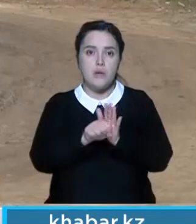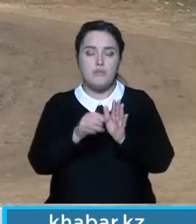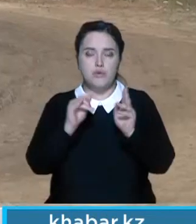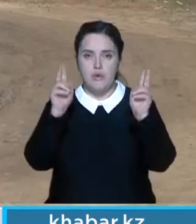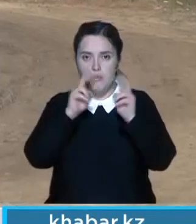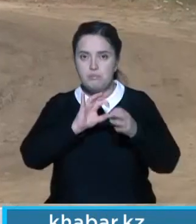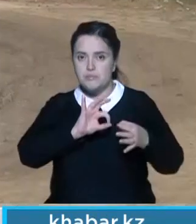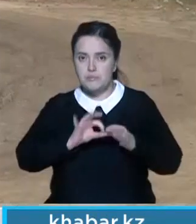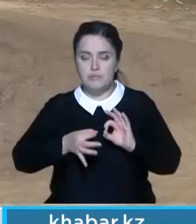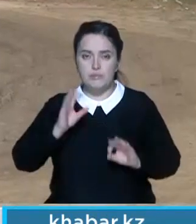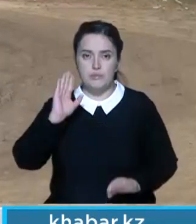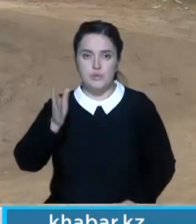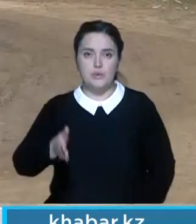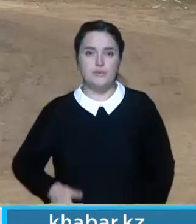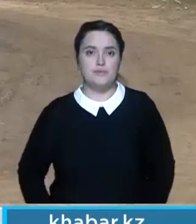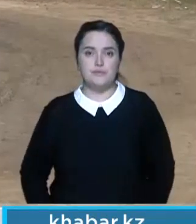соответствующие экспертизы.